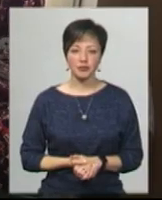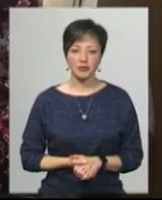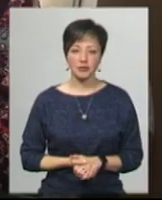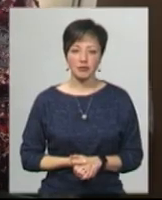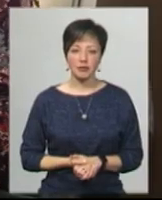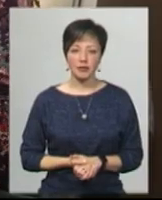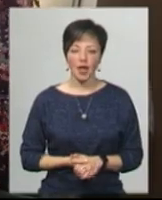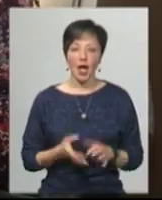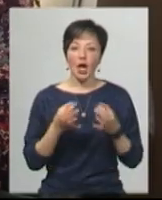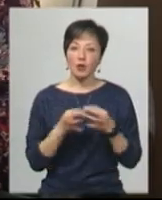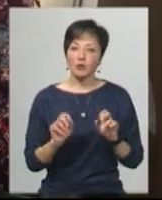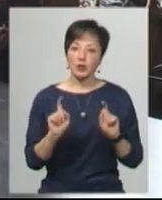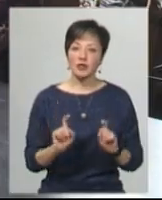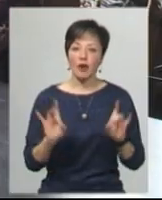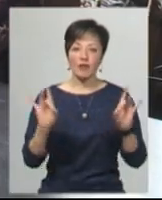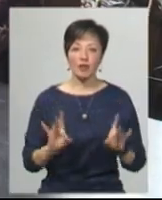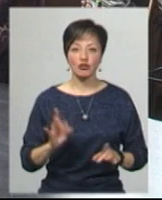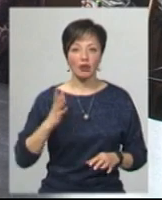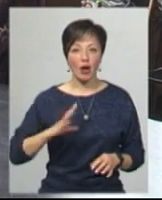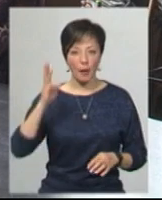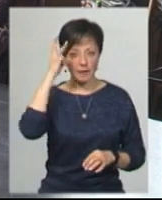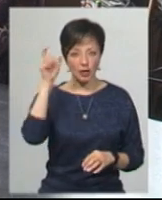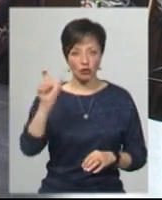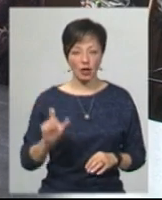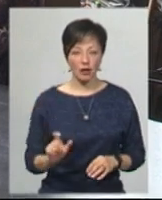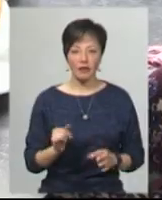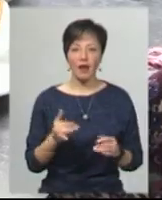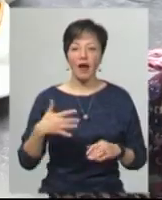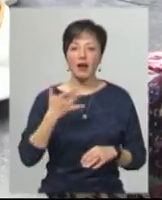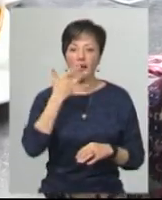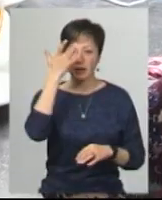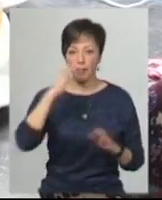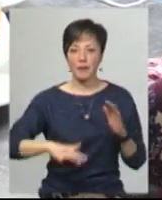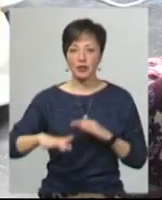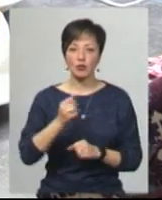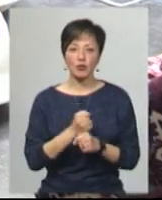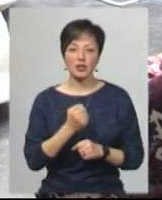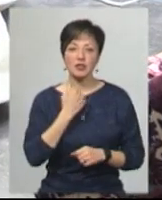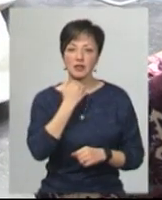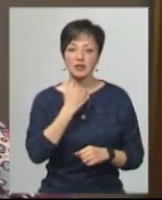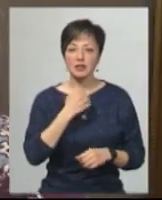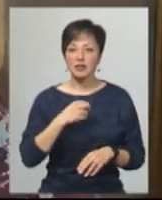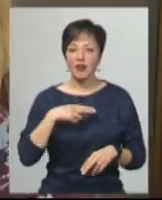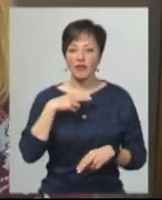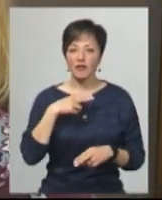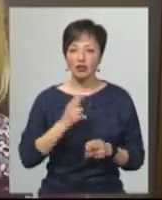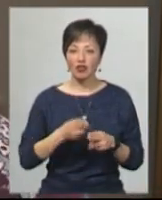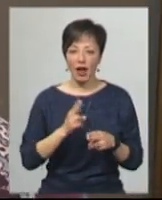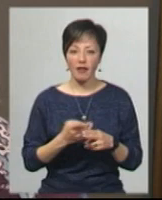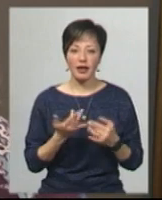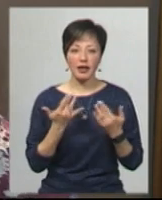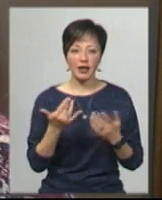Дозволу посидіти в кафе чекала хмельничанка Наталя. Додає, на літніх майданчиках це зробити заважала кількатижнева негода. Дуже